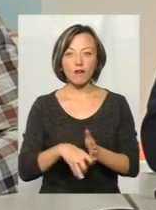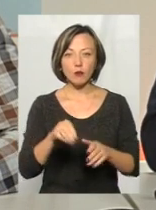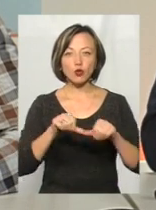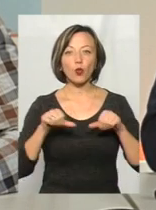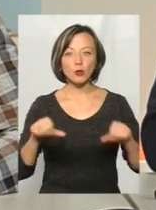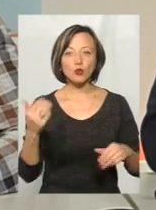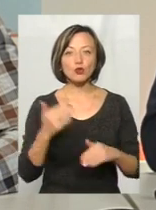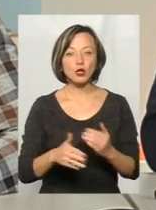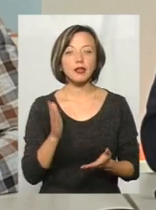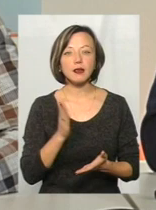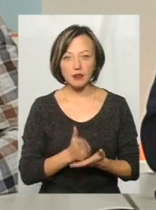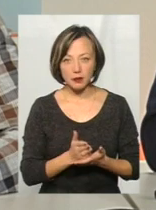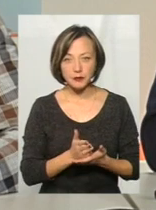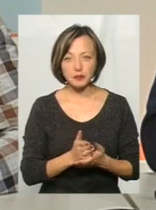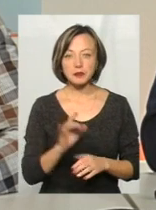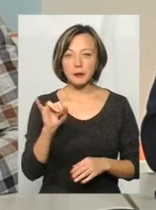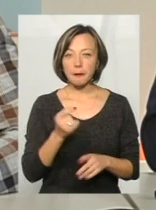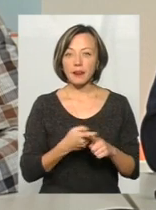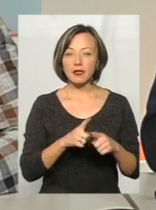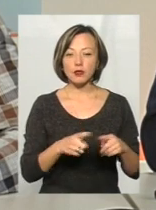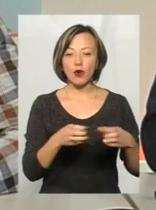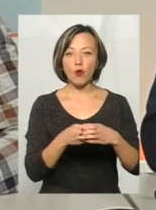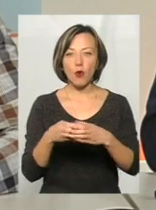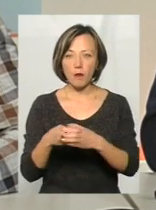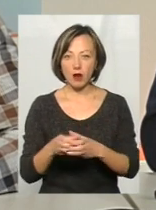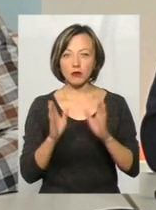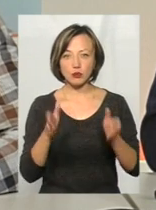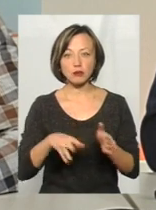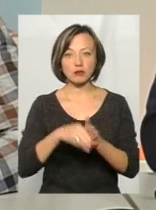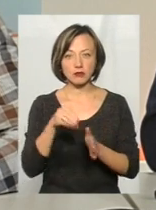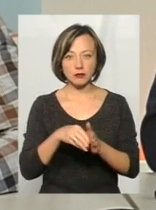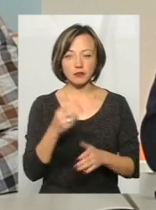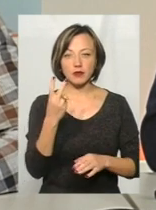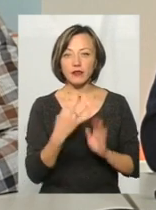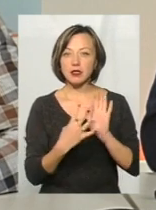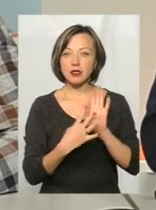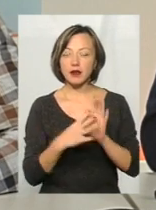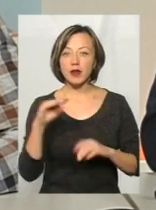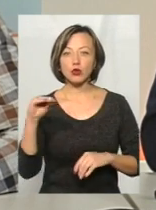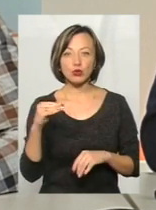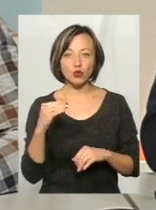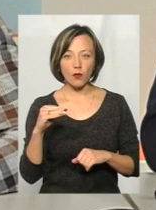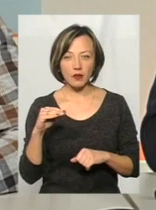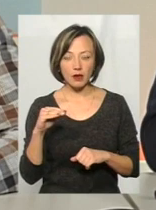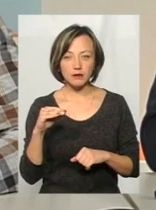вже воно є, і ці громади йдуть на вибори 29 жовтня